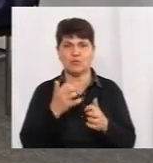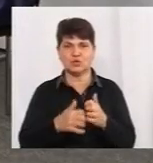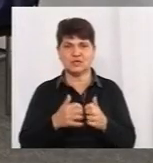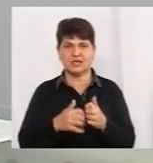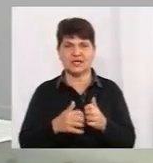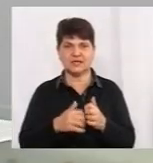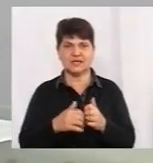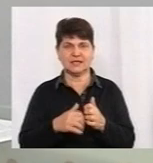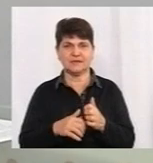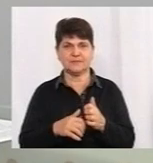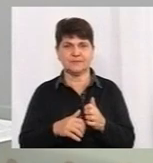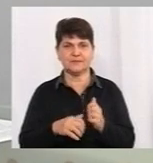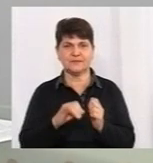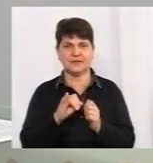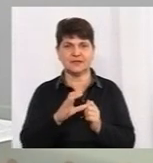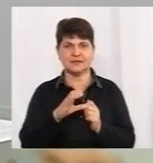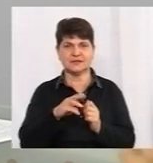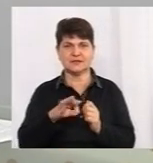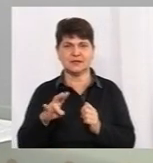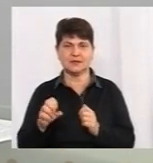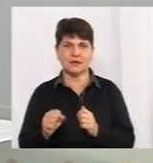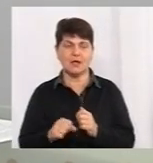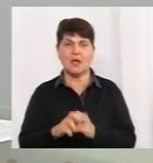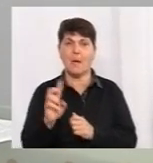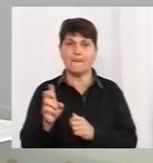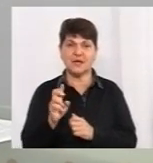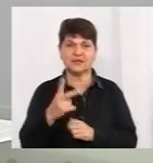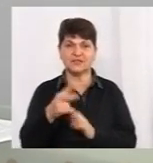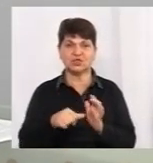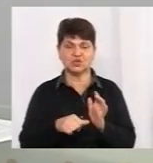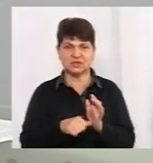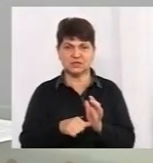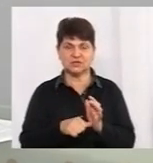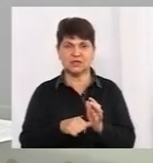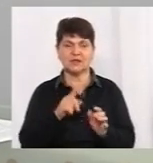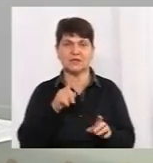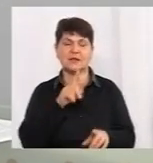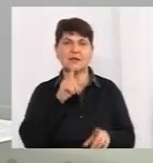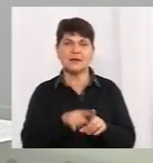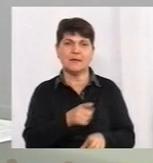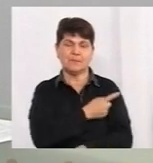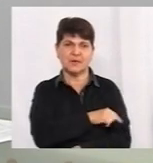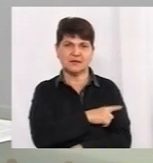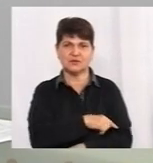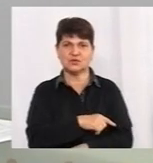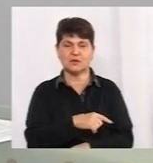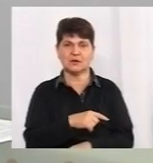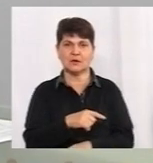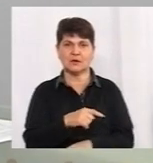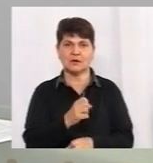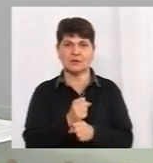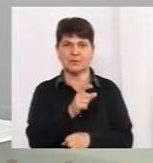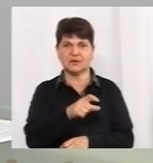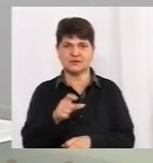У березні у 26 медичних працівників з Калинівки виявили коронавірус. Знаємо цю